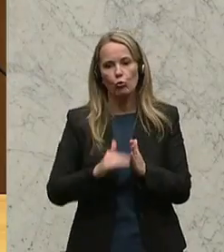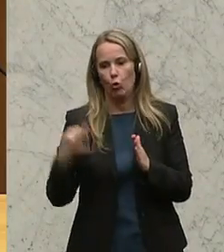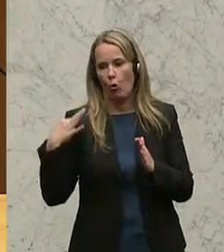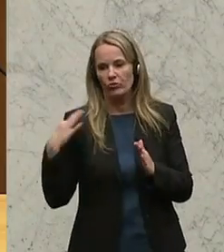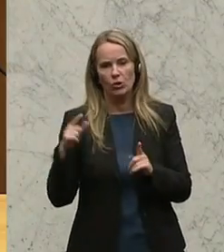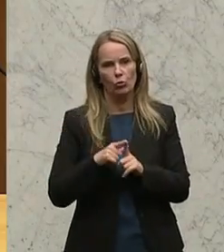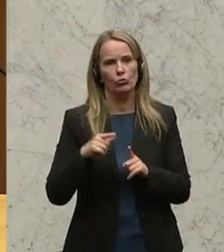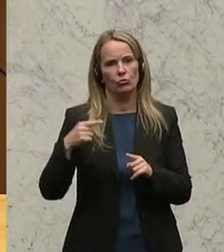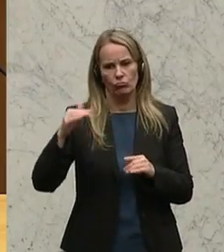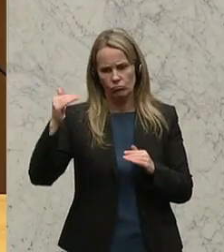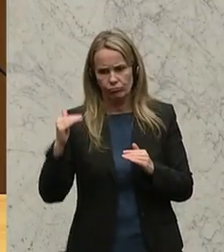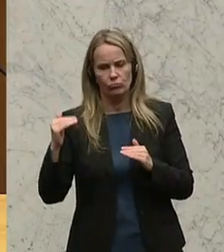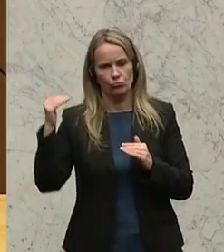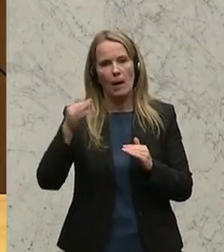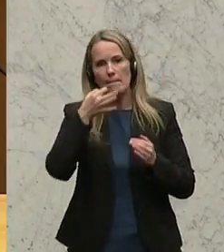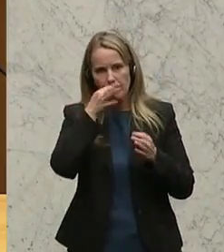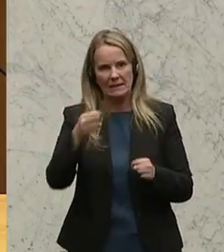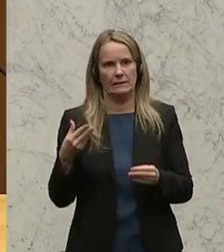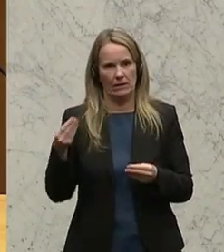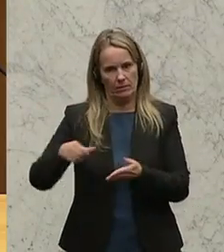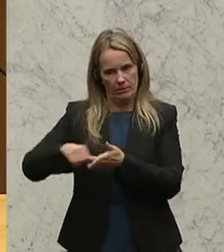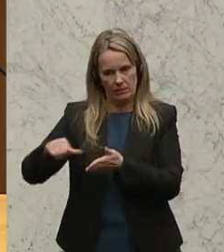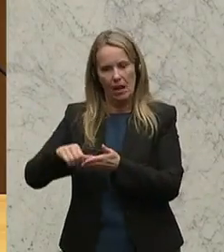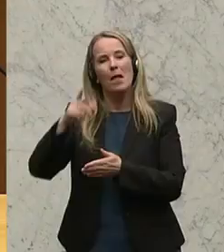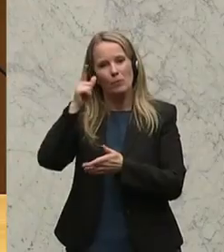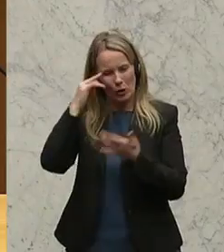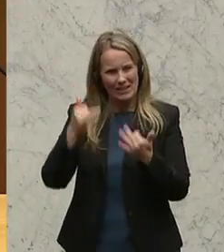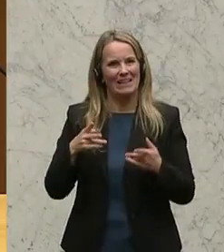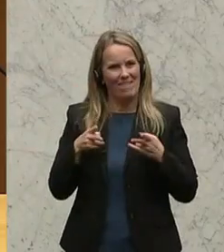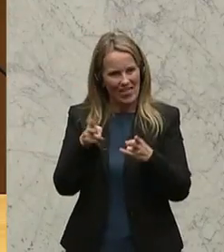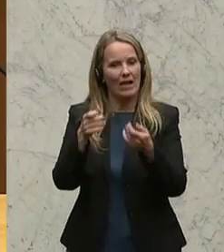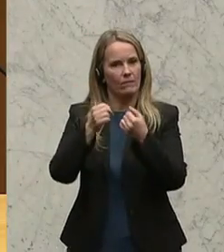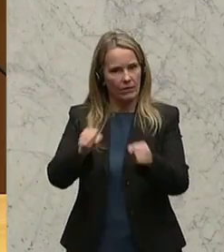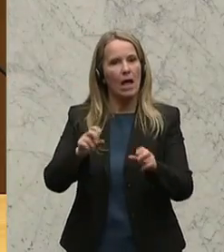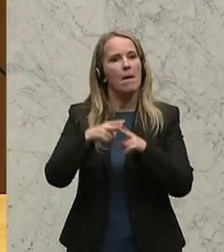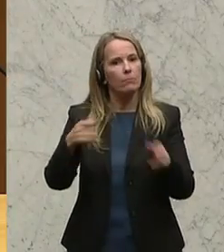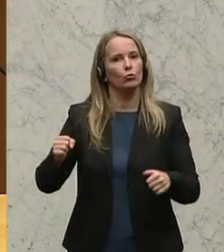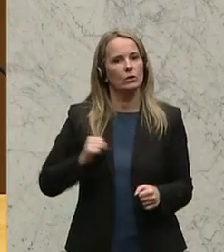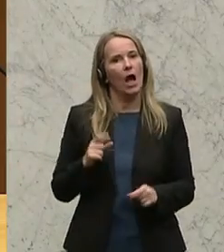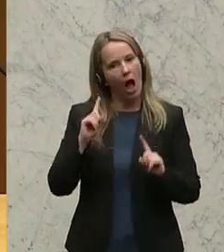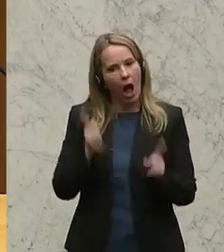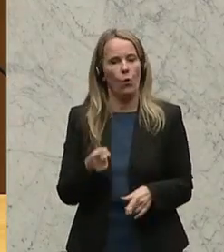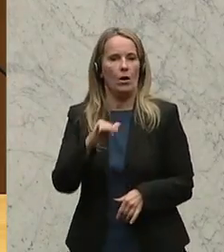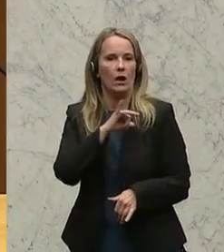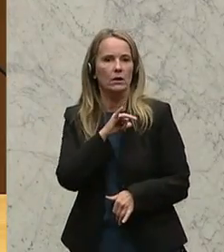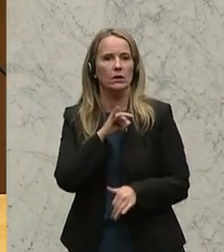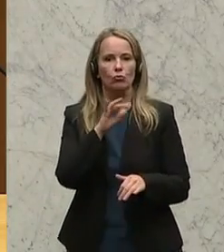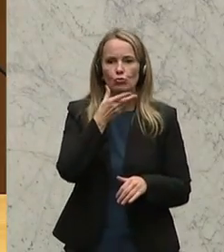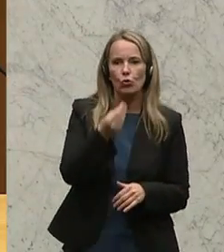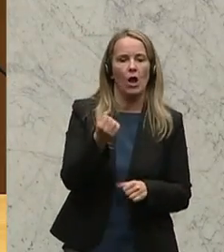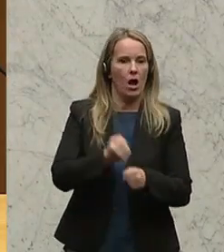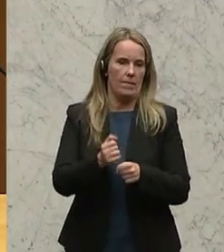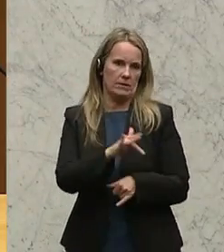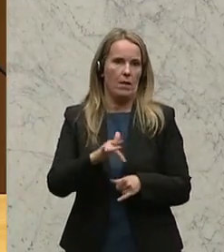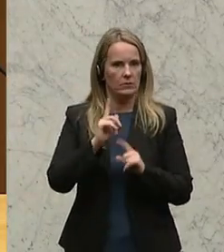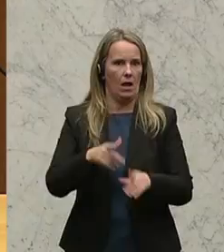Chargen deutlich verbessert und damit auch den Weg freigemacht, dass das Bundesheer als attraktiver Arbeitgeber wahrgenommen